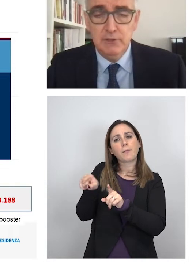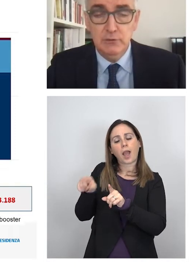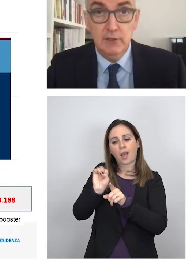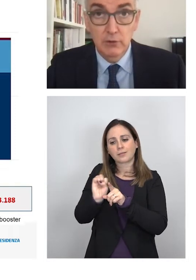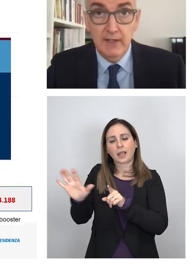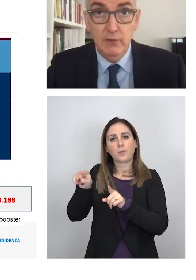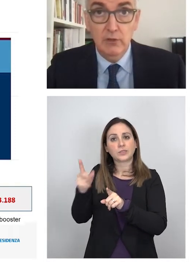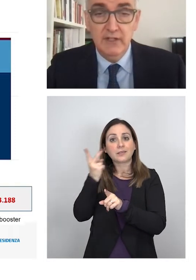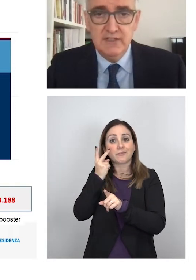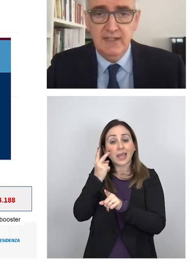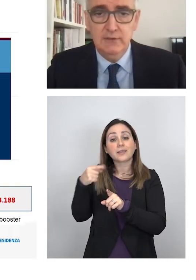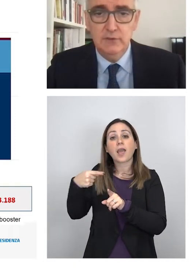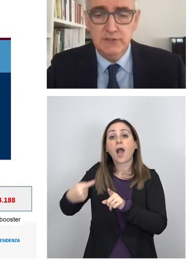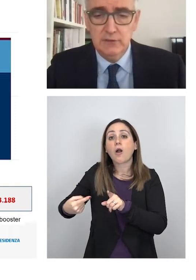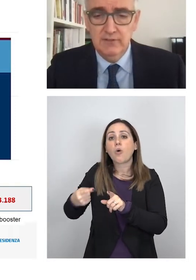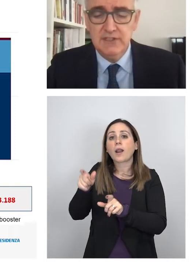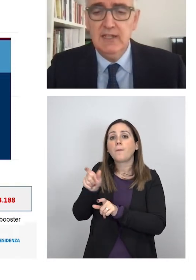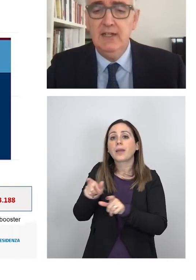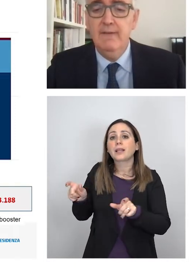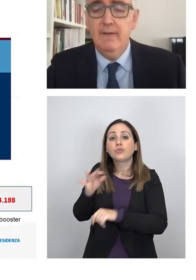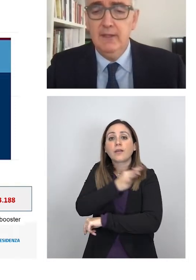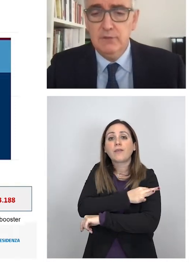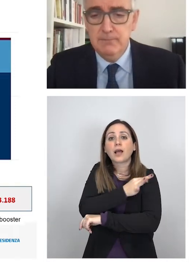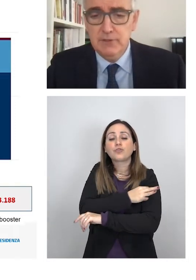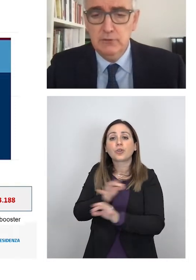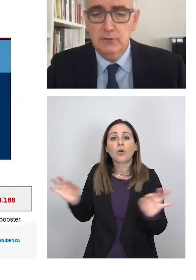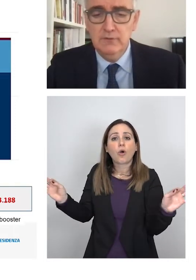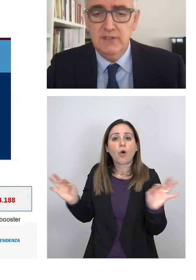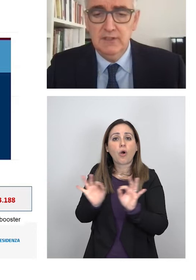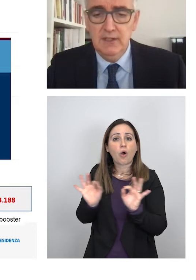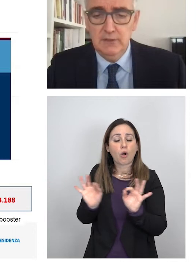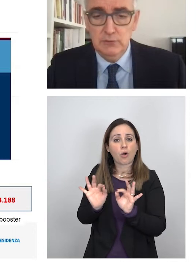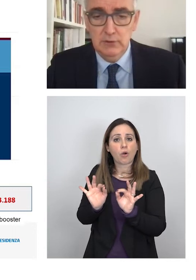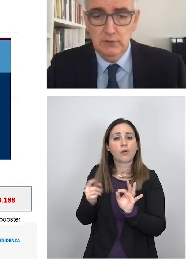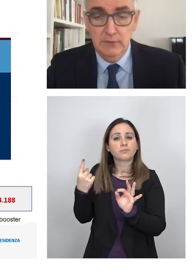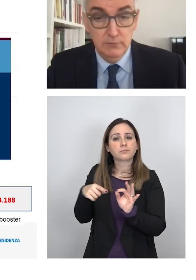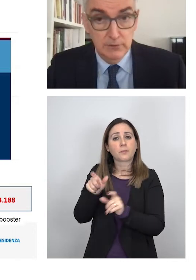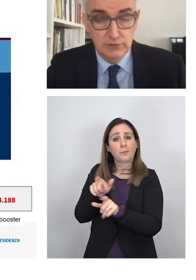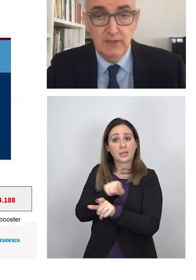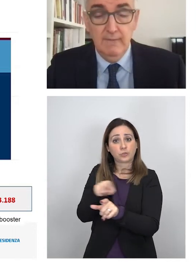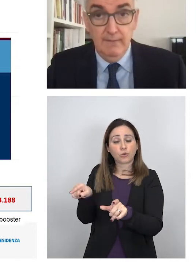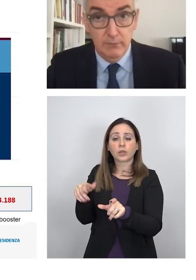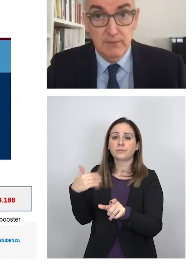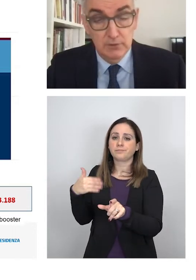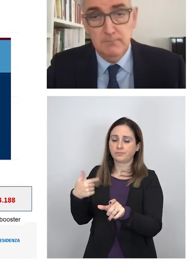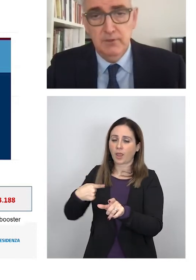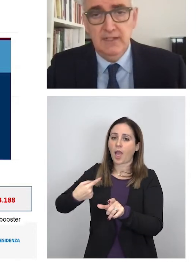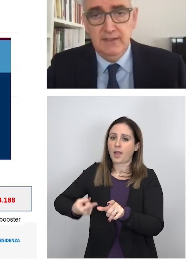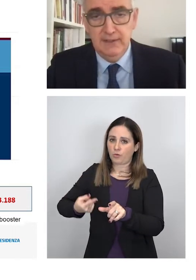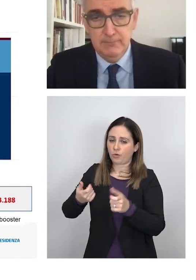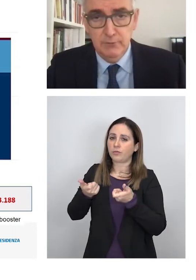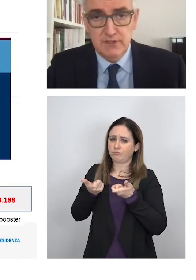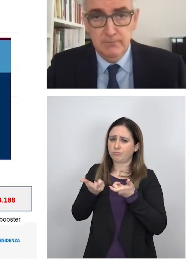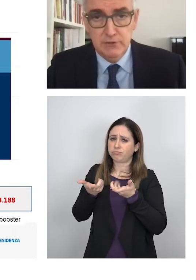di persone che non hanno ancora iniziato il ciclo vaccinale e queste persone come vedete sono ancora numerose e quindi è molto